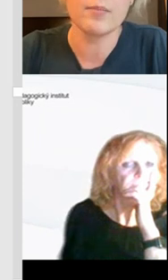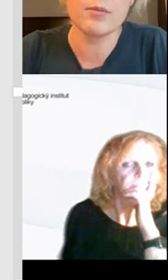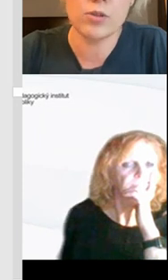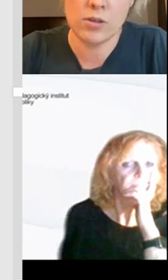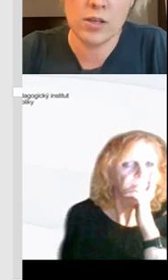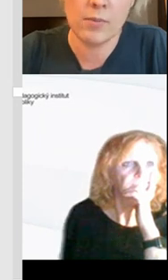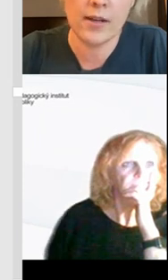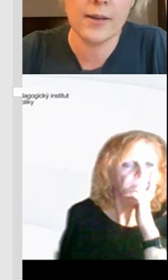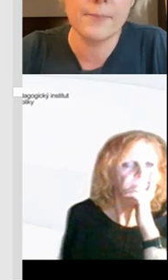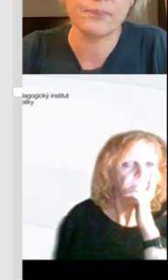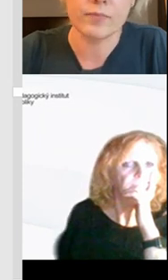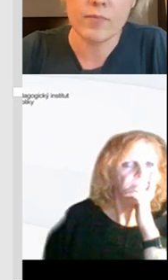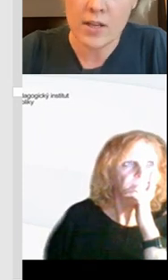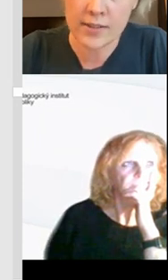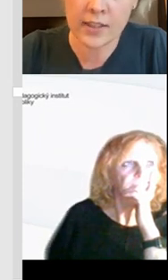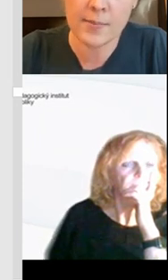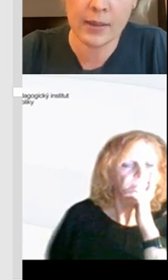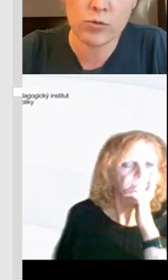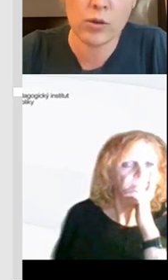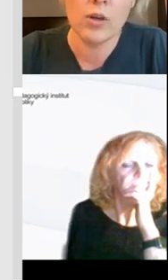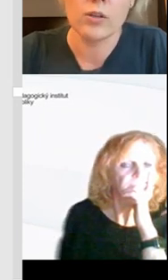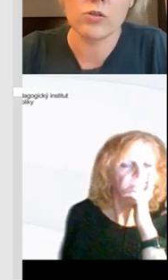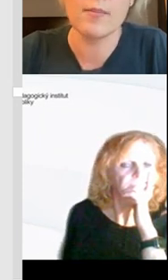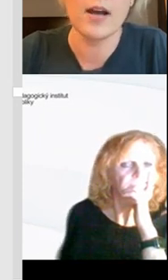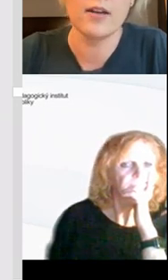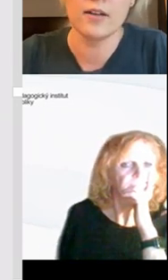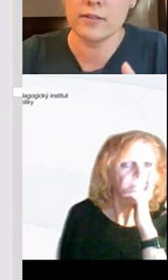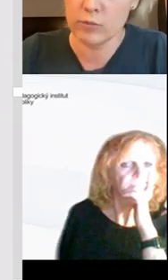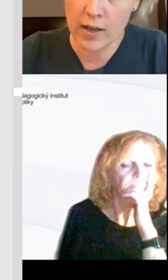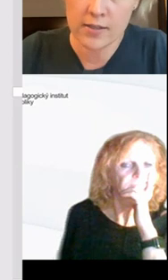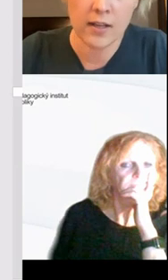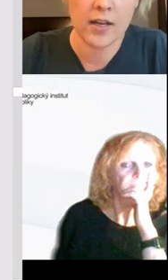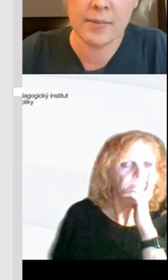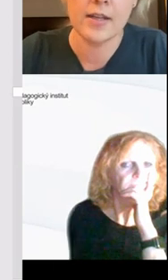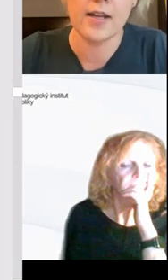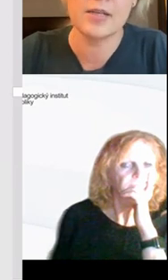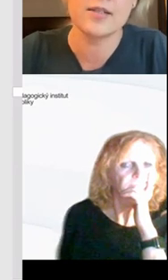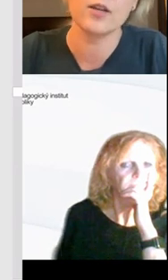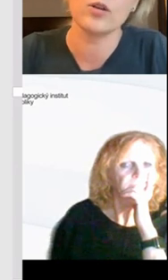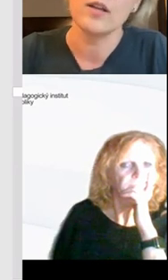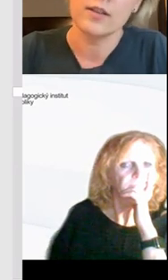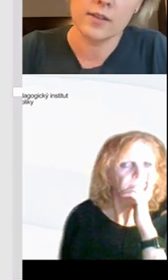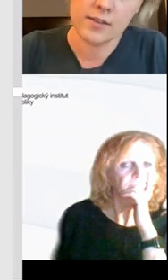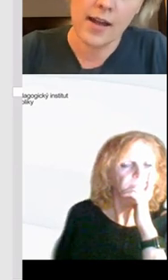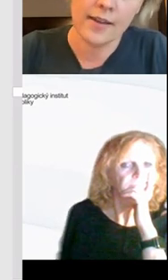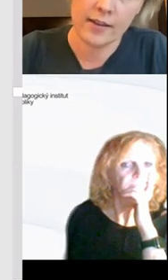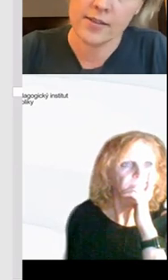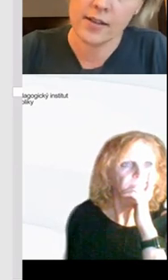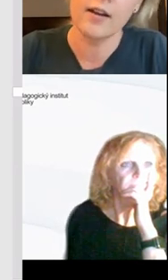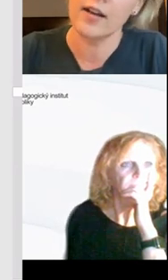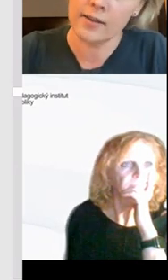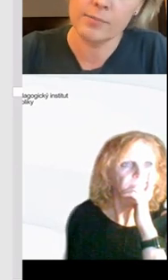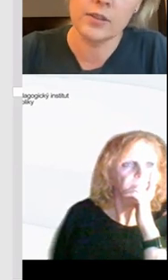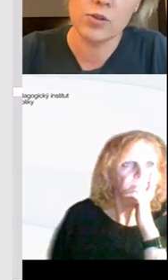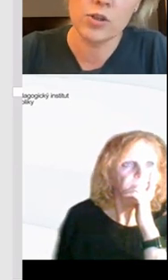-maily, měli by mít školní e-maily, se kterými pracujou. To znamená, u vás nějaký administrátor zná